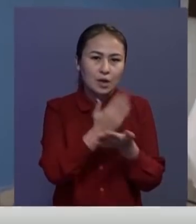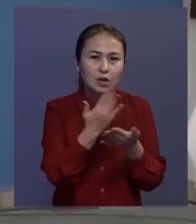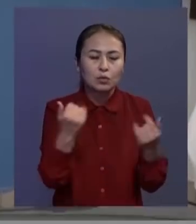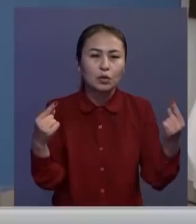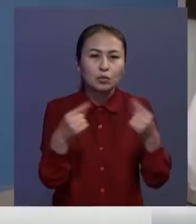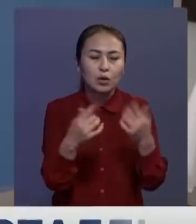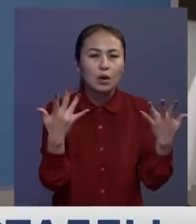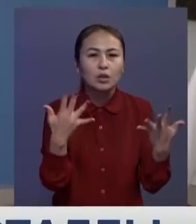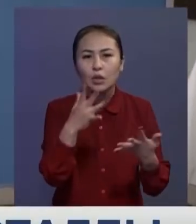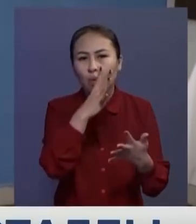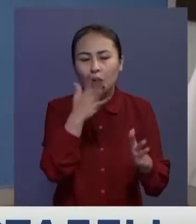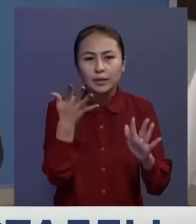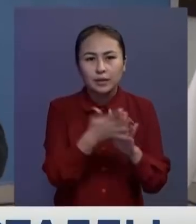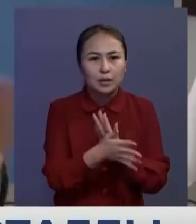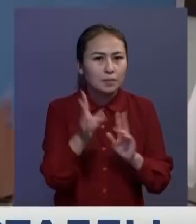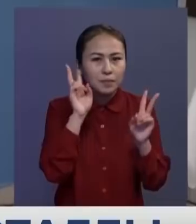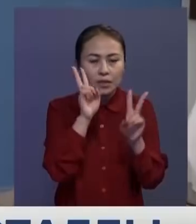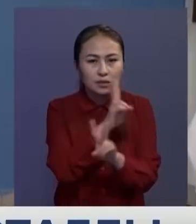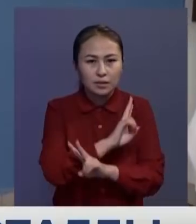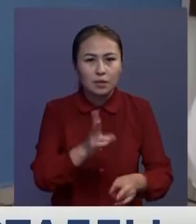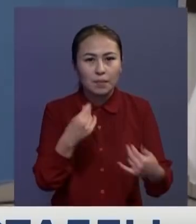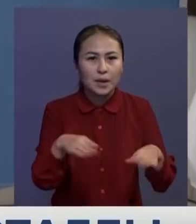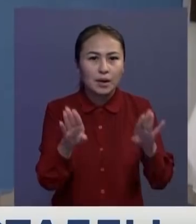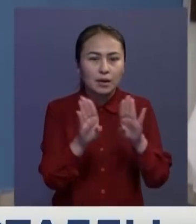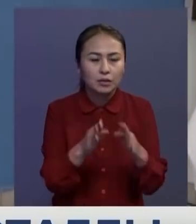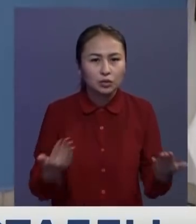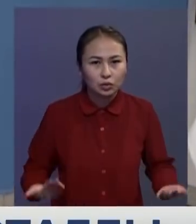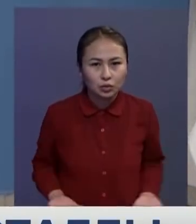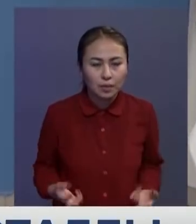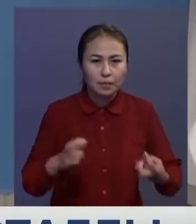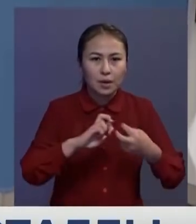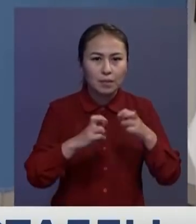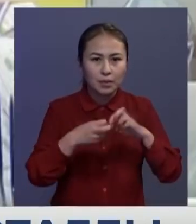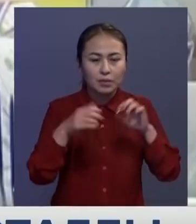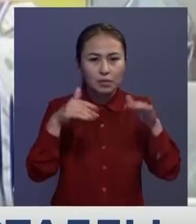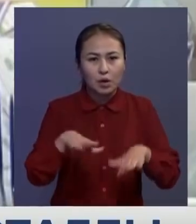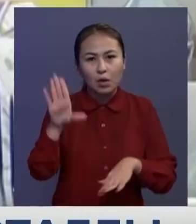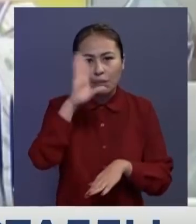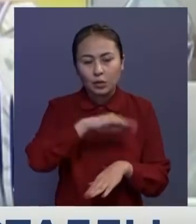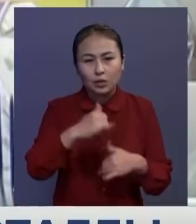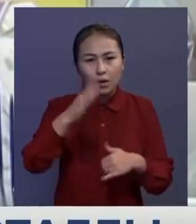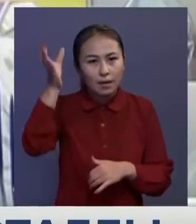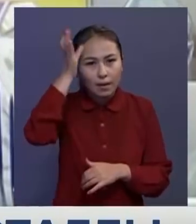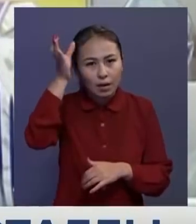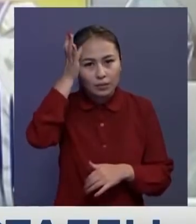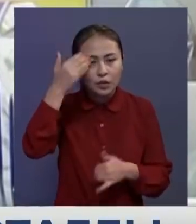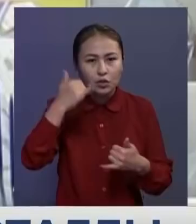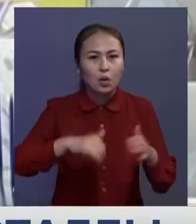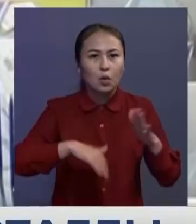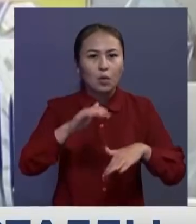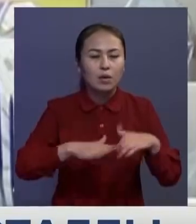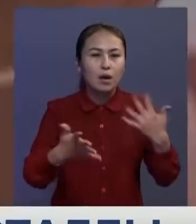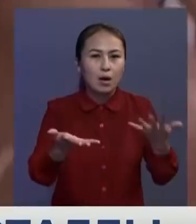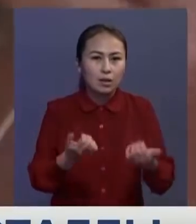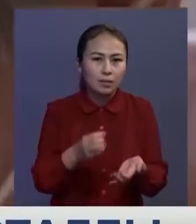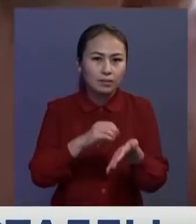ақты қанша уақыт кететінде белгісіз. Алайда тұғырықтан шығаламыз деген өміт бар. Қалымдардың өздері қолғалған жұмысына